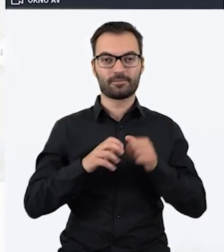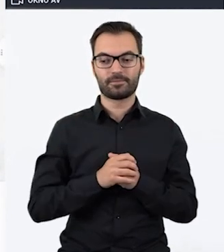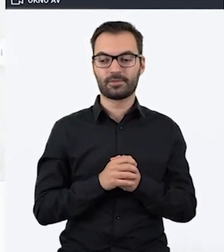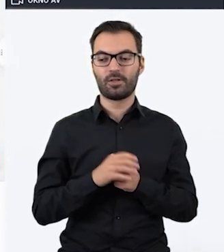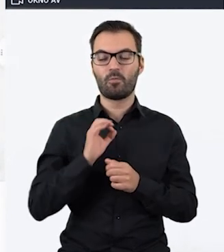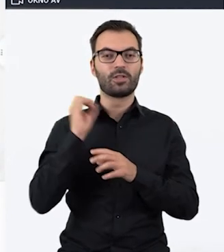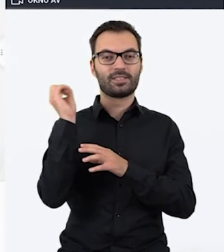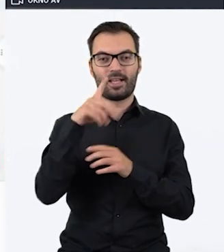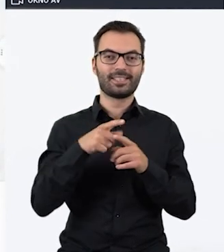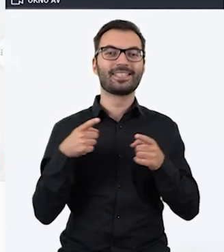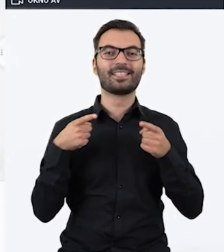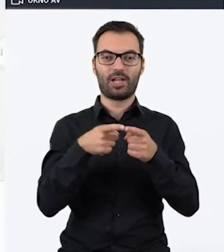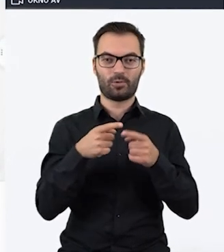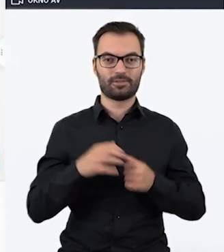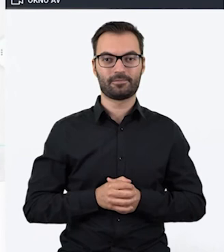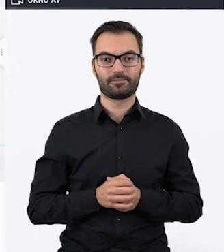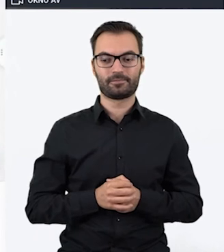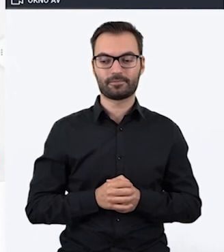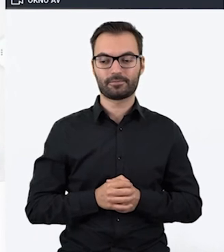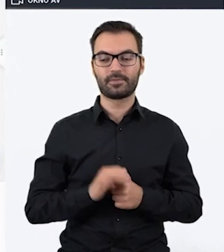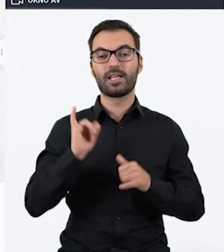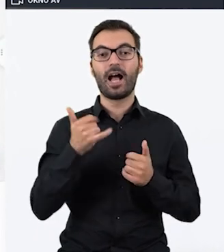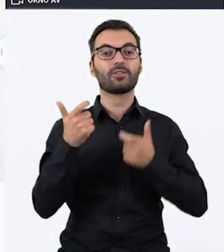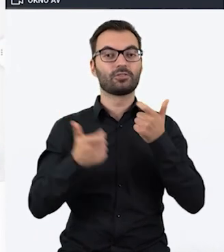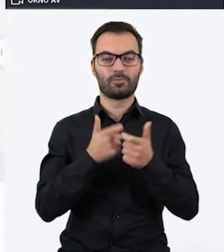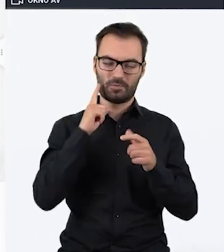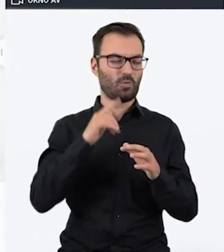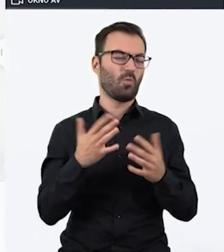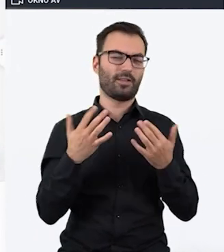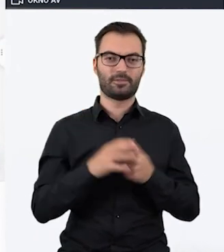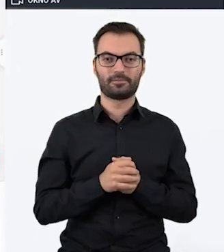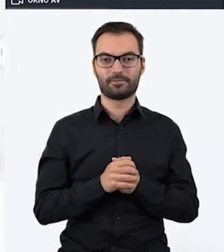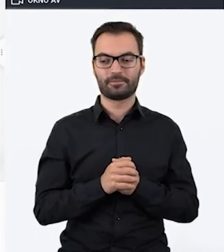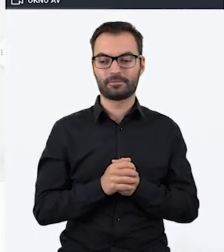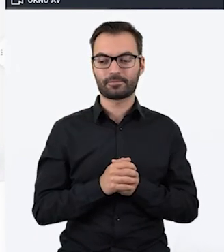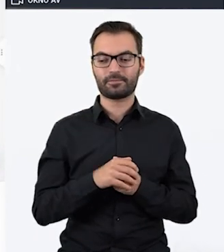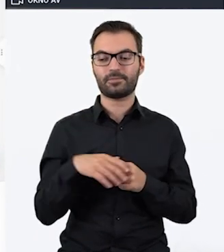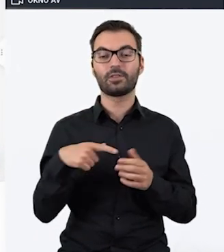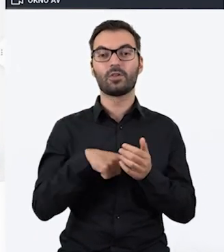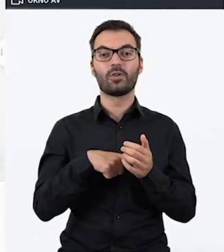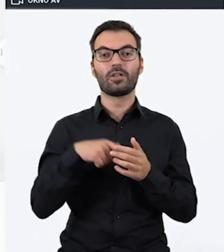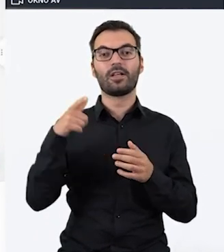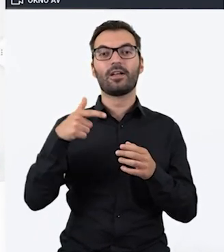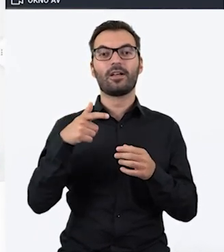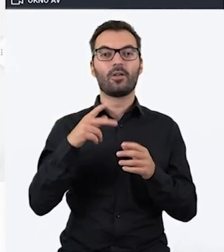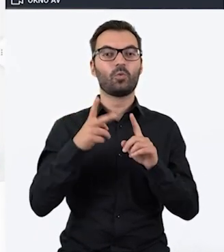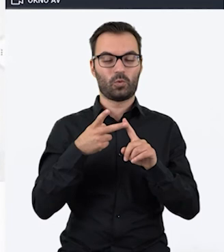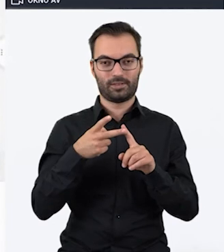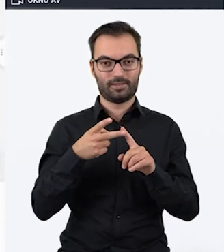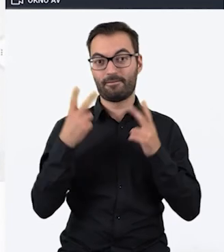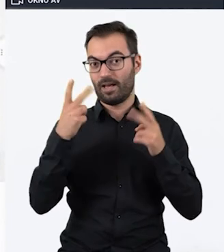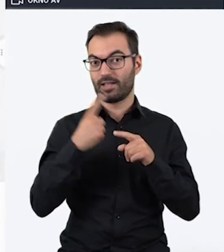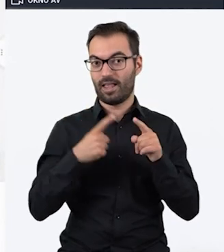są to takie strzałeczki tutaj. Jak je stworzyć? Bardzo łatwo. Do tego służy drugi i w zasadzie najważniejszy element fioletewskie prumów